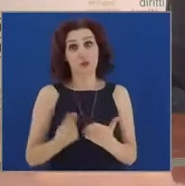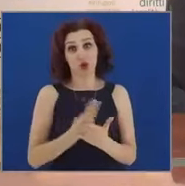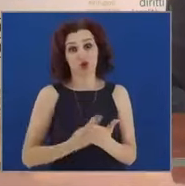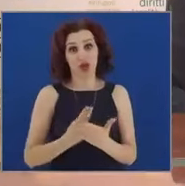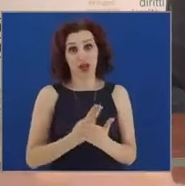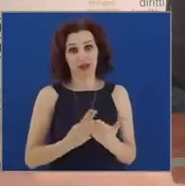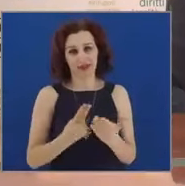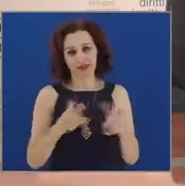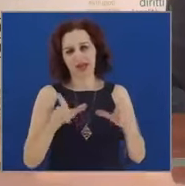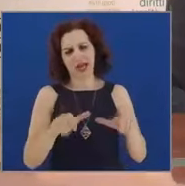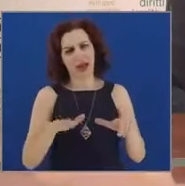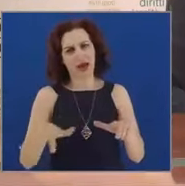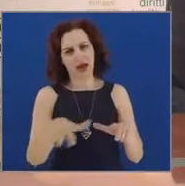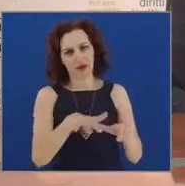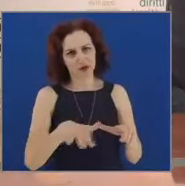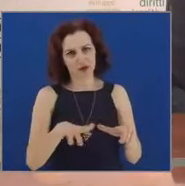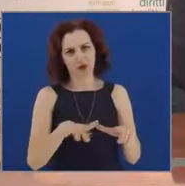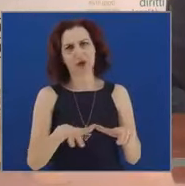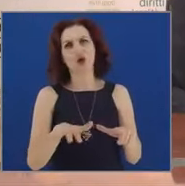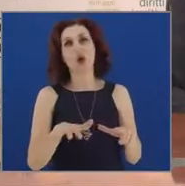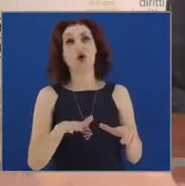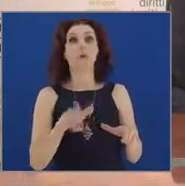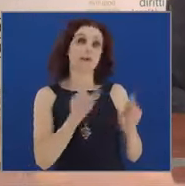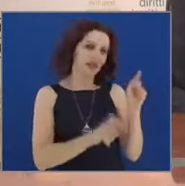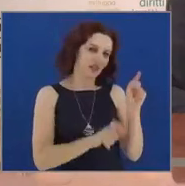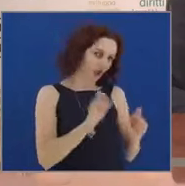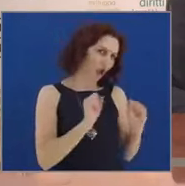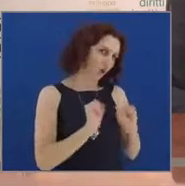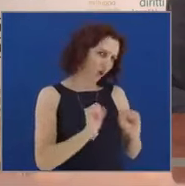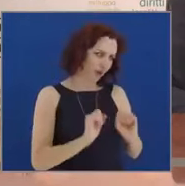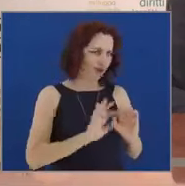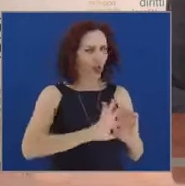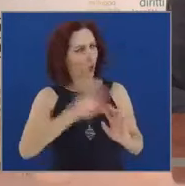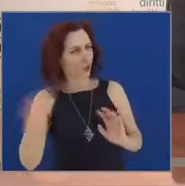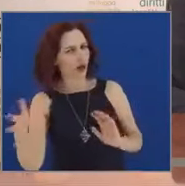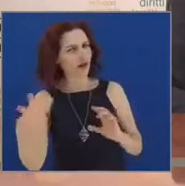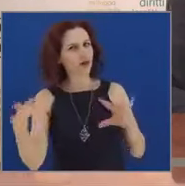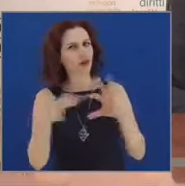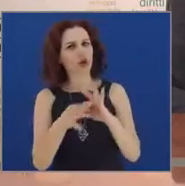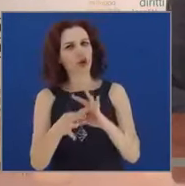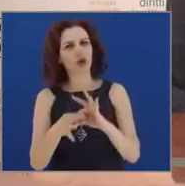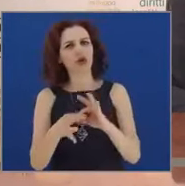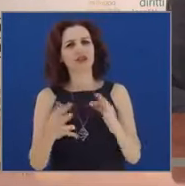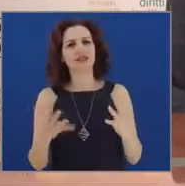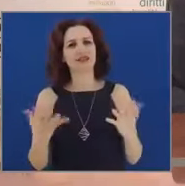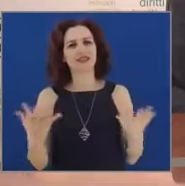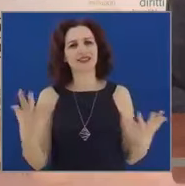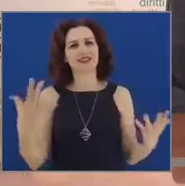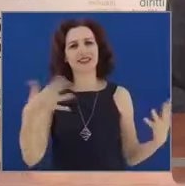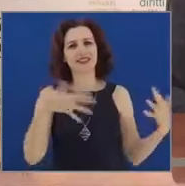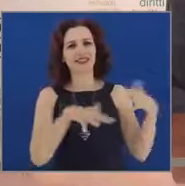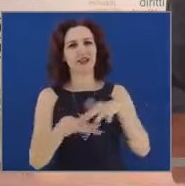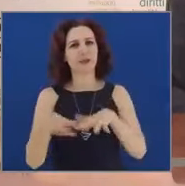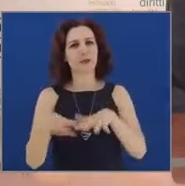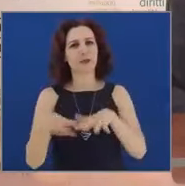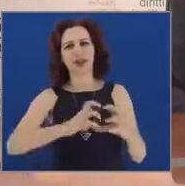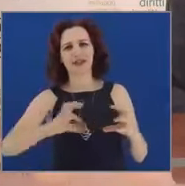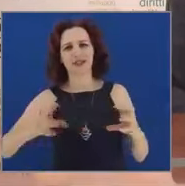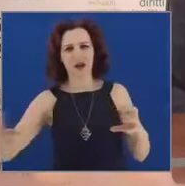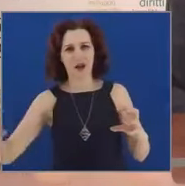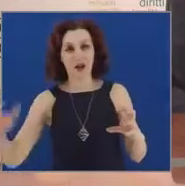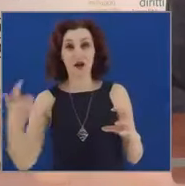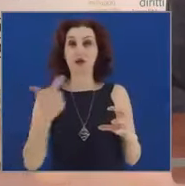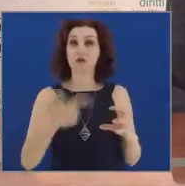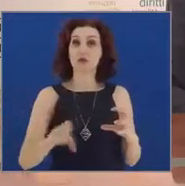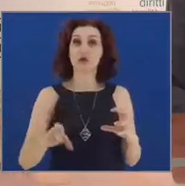oltre appunto a questa opportunità per le persone, è quello legato all'intermodalità. Proprio perché le infrastrutture del Lazio sono